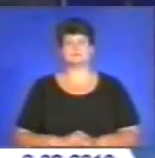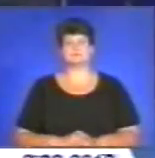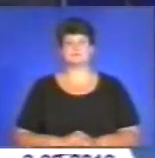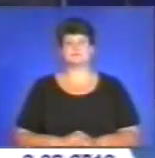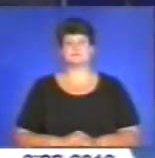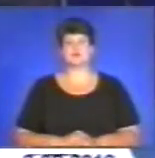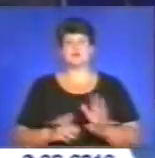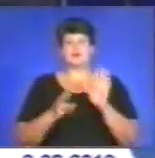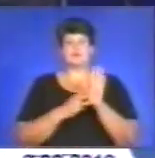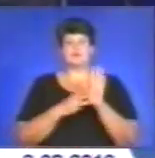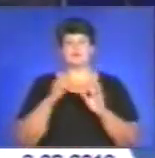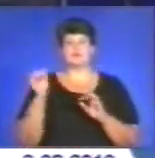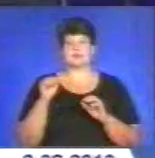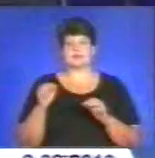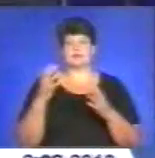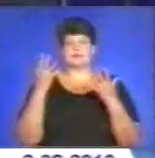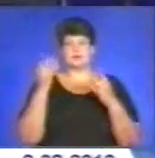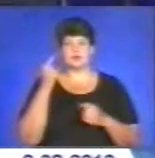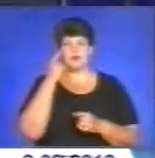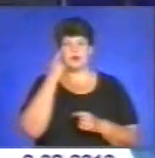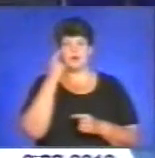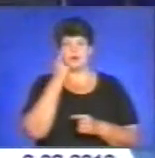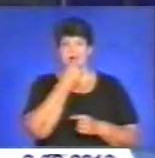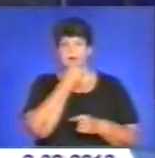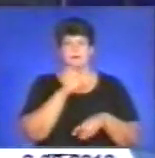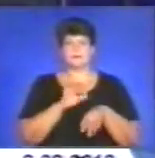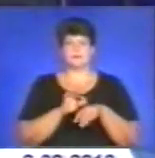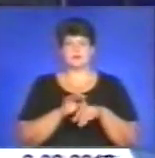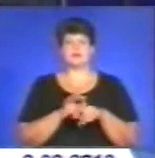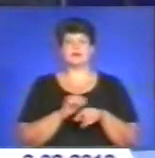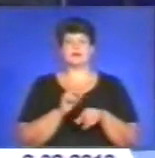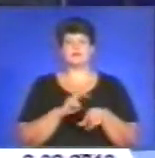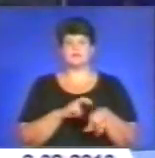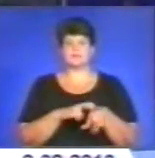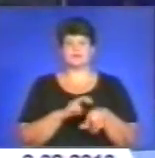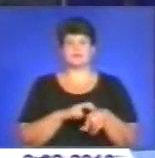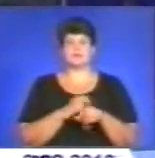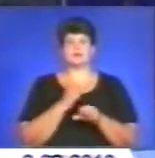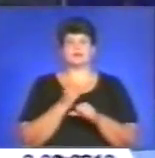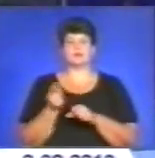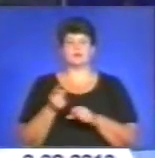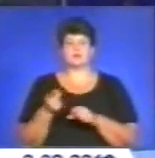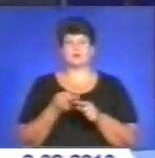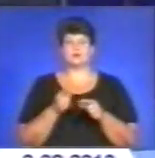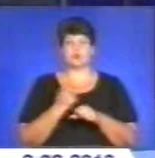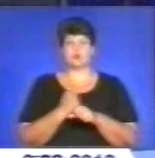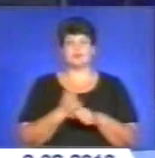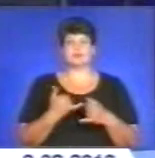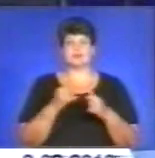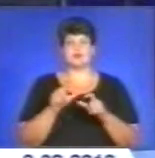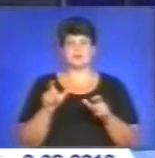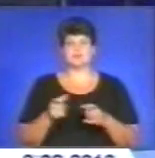8 серпня – День офтальмолога. На Тернопільщині робота для цих лікарів збільшилася. Захворювання на зір